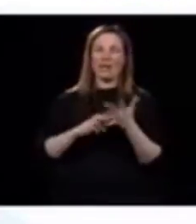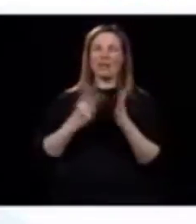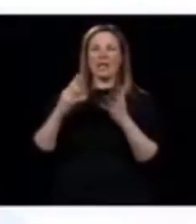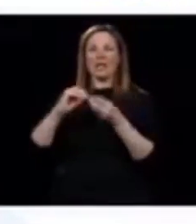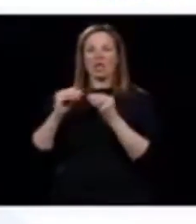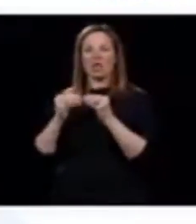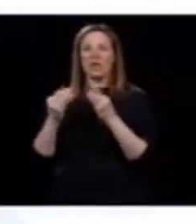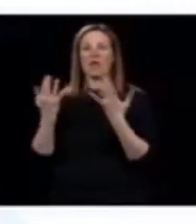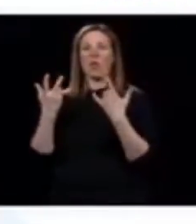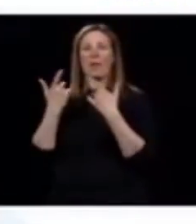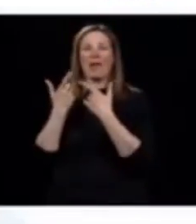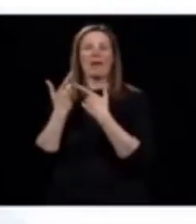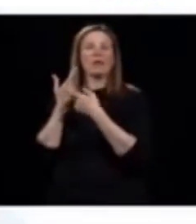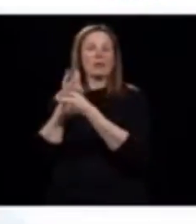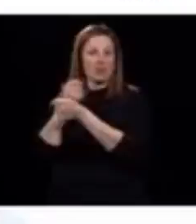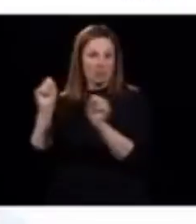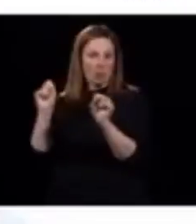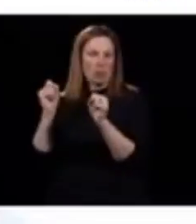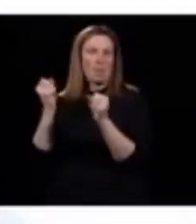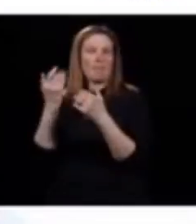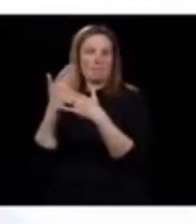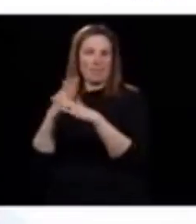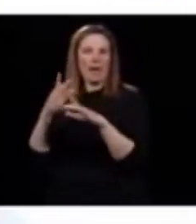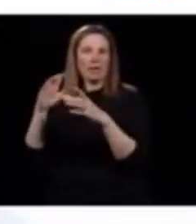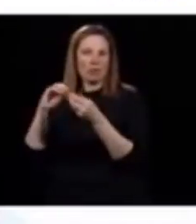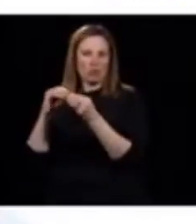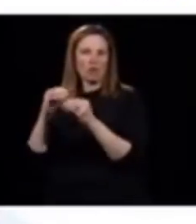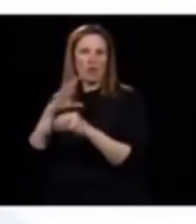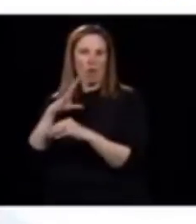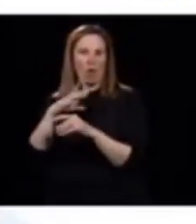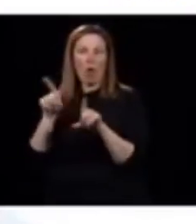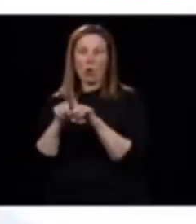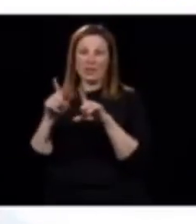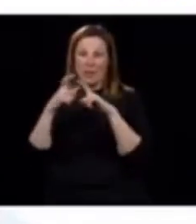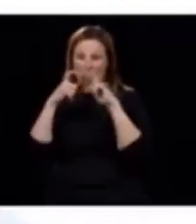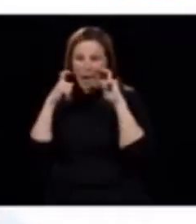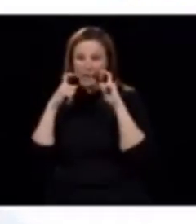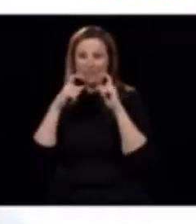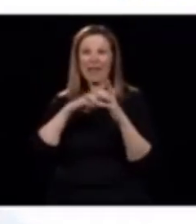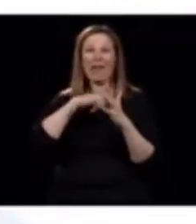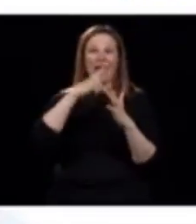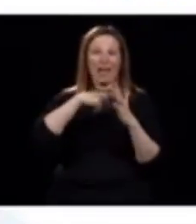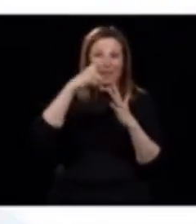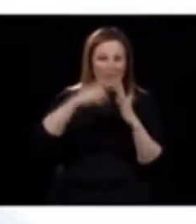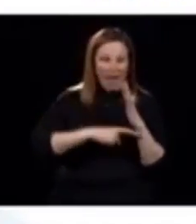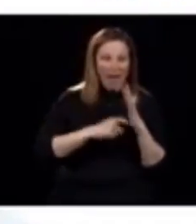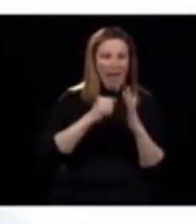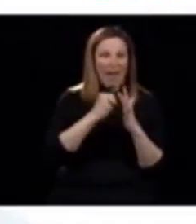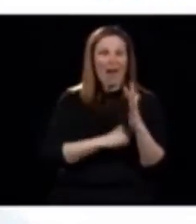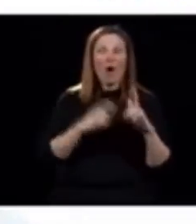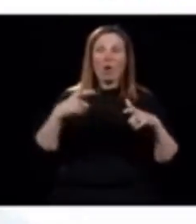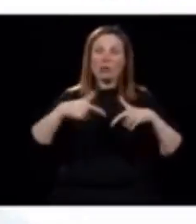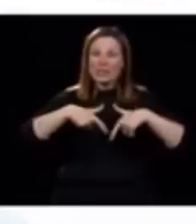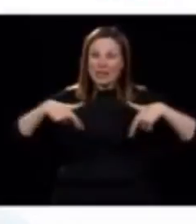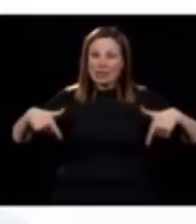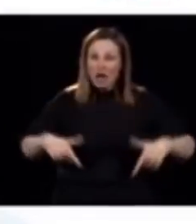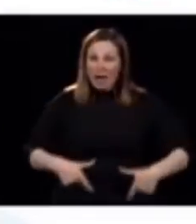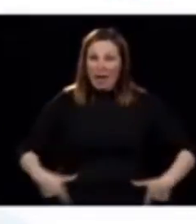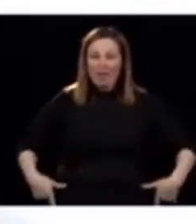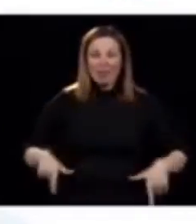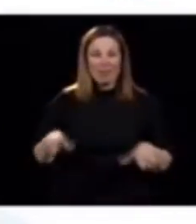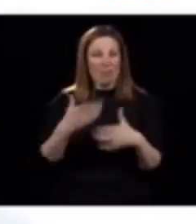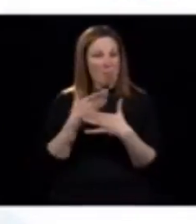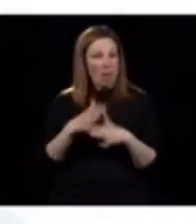le nombre de masques, on suit le nombre de gants, on suit le nombre de jaquettes ou de blouses.